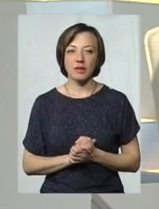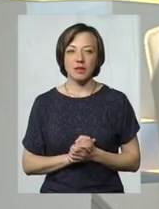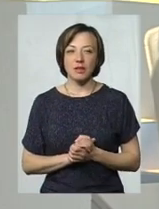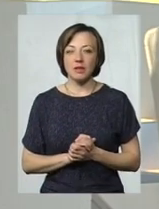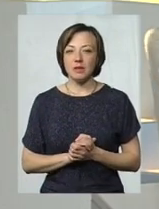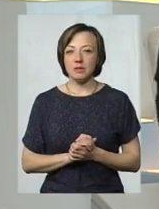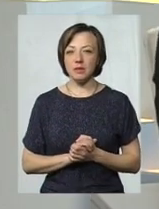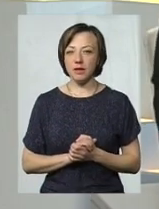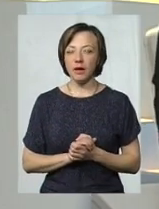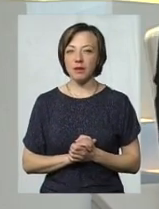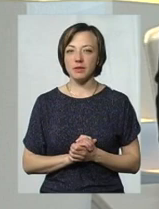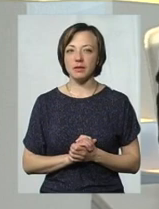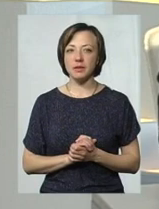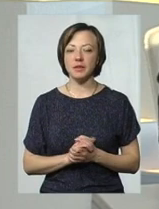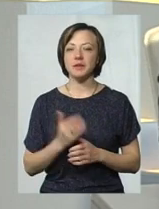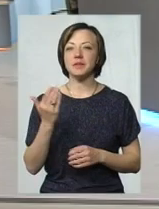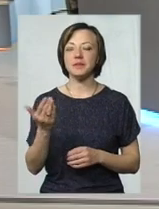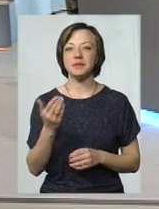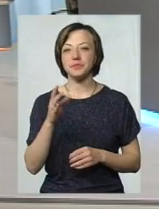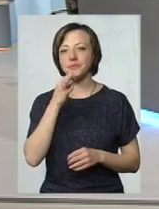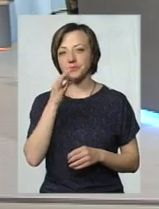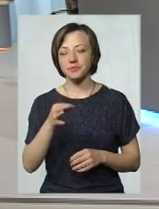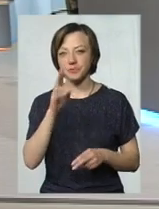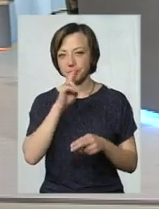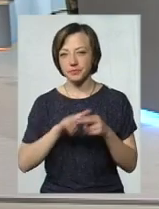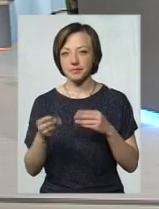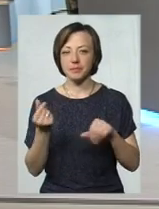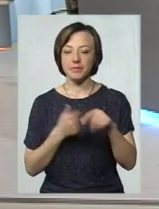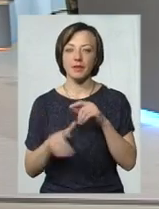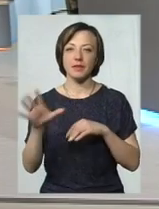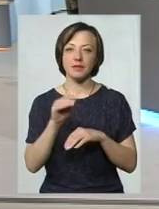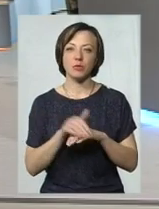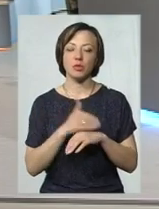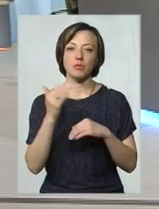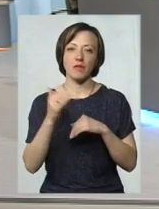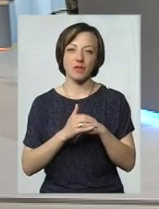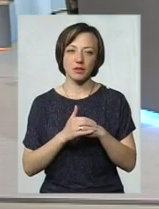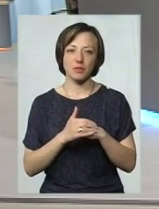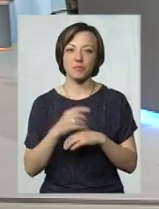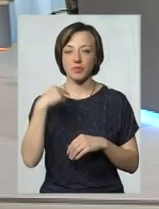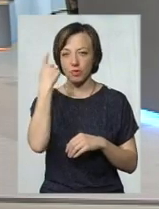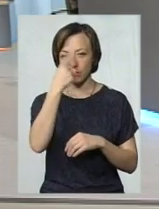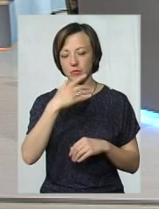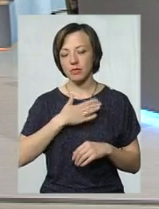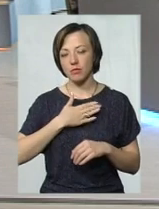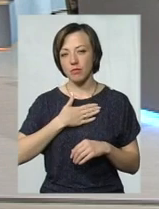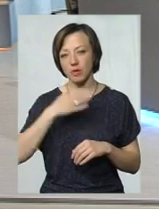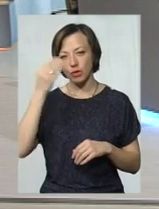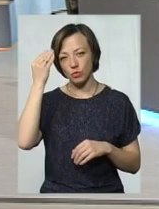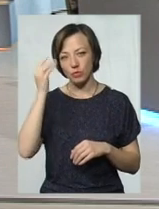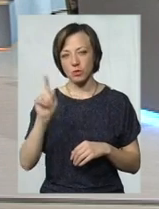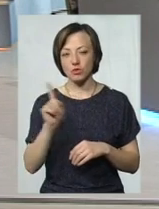Пане Олександр, що втрачає український бізнес на вашу думку? Всім доброго вечора. Ну, особисто моя думка, що